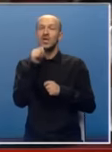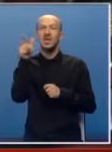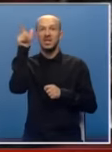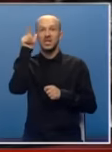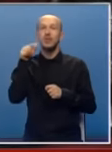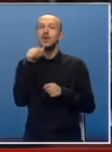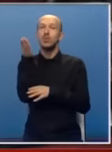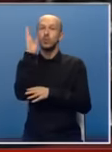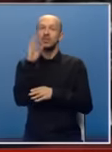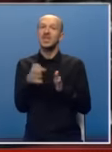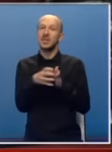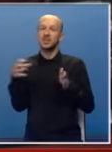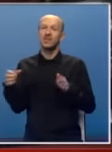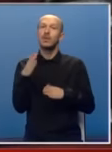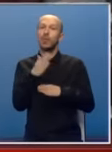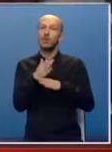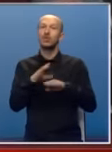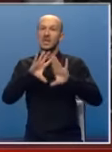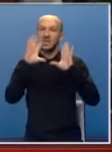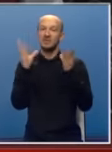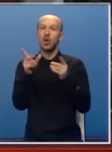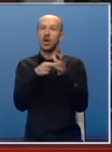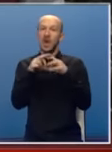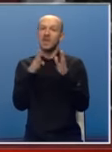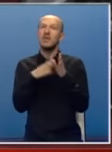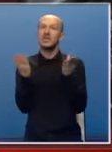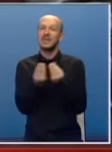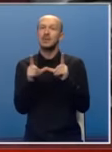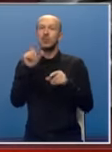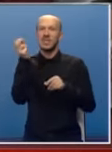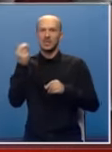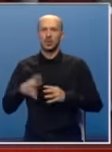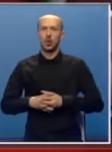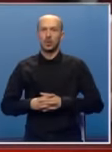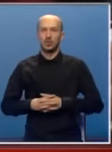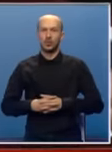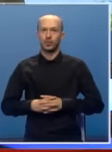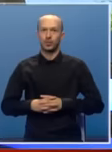Srbija i u budućnosti nastaviti da pomaže svim lokalnim zajednicama u Republici Srpskoj.